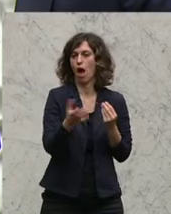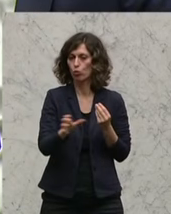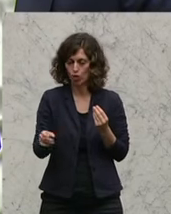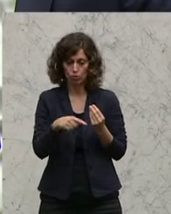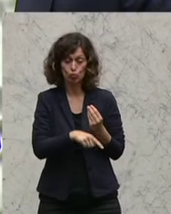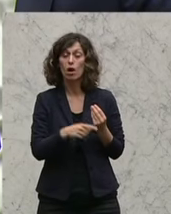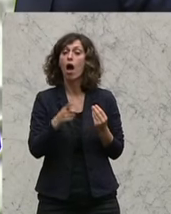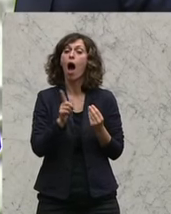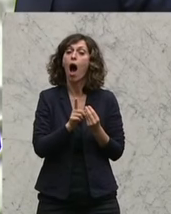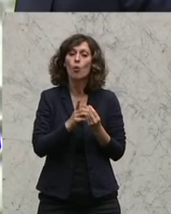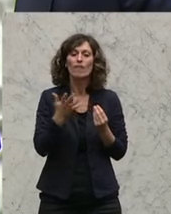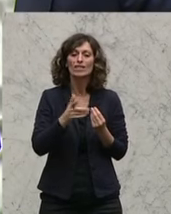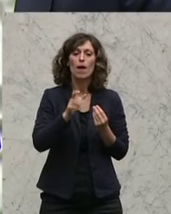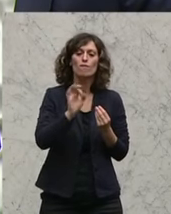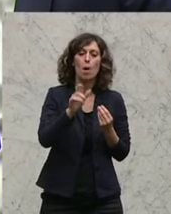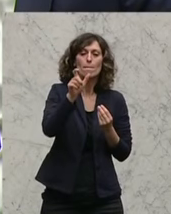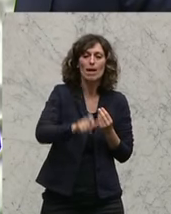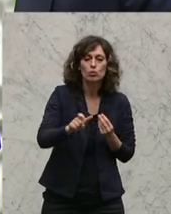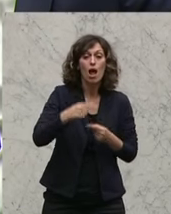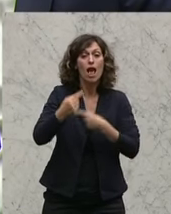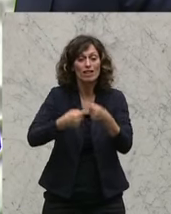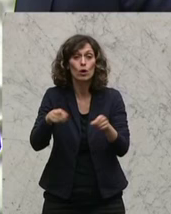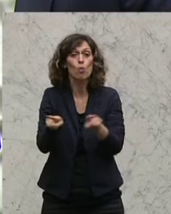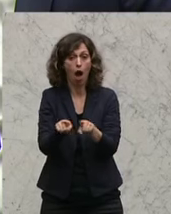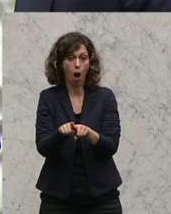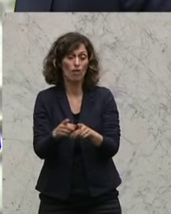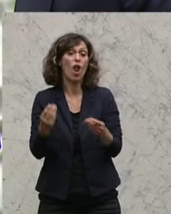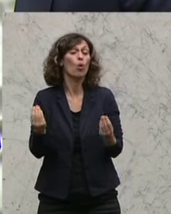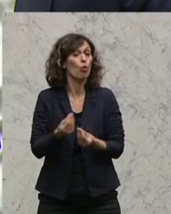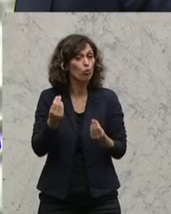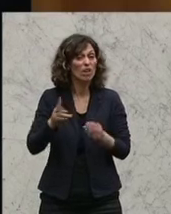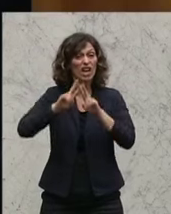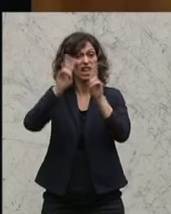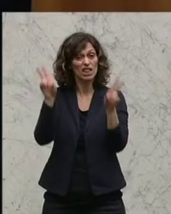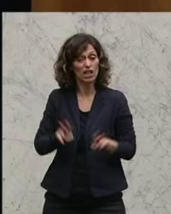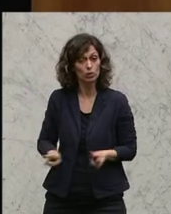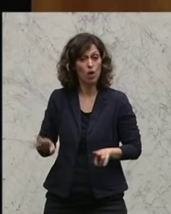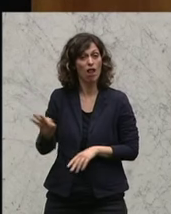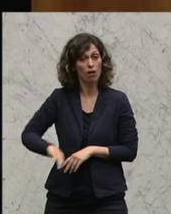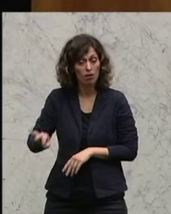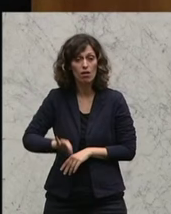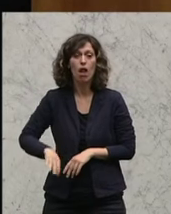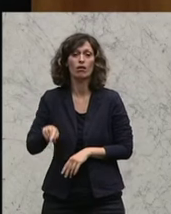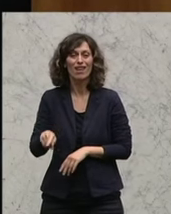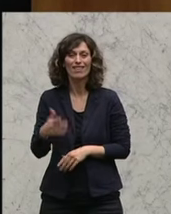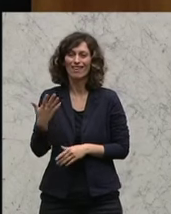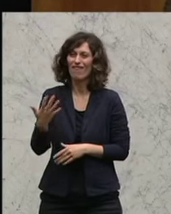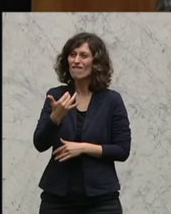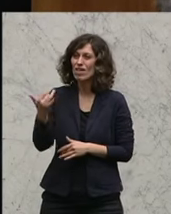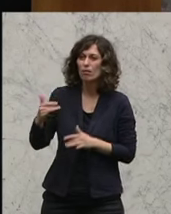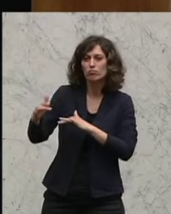die Personalausstattung, sondern auch in die Personalentwicklung, weil die internationale Kriminalität ja gerade, was ihre